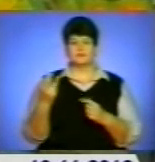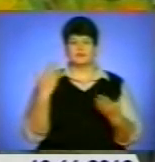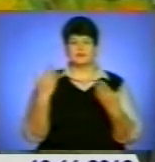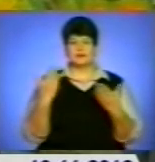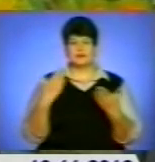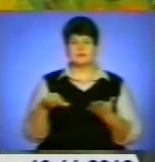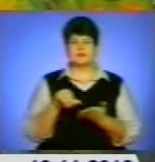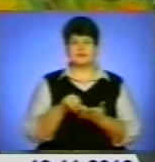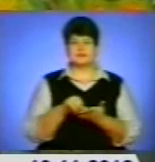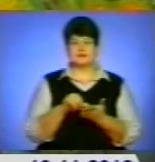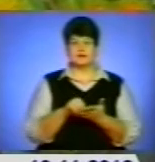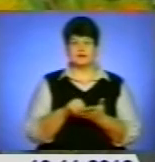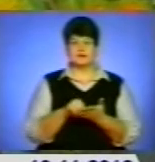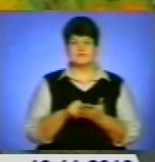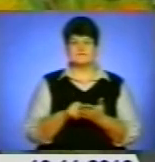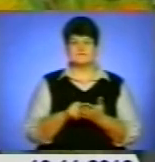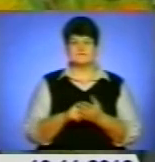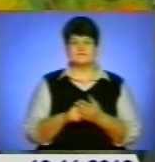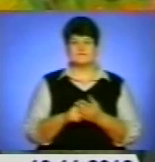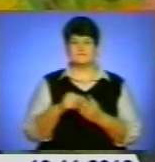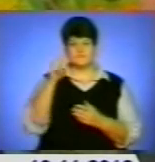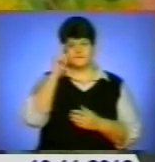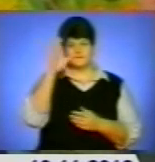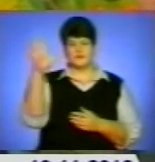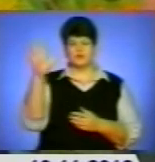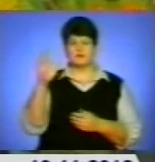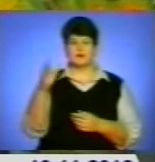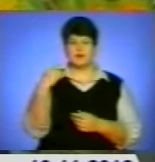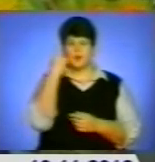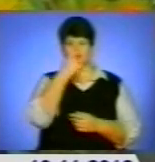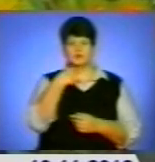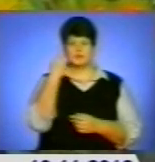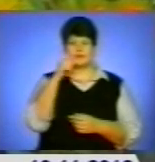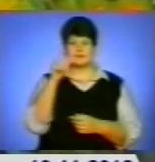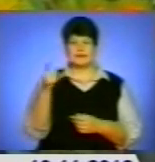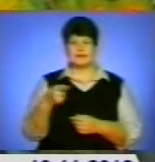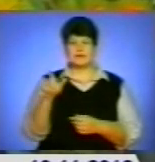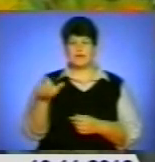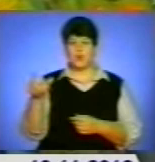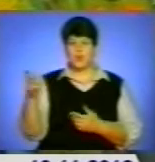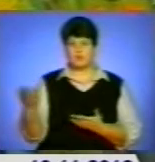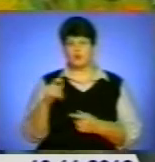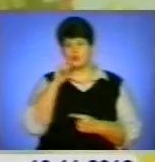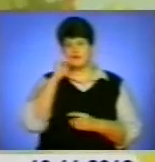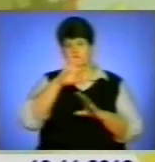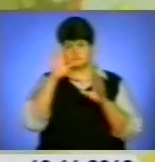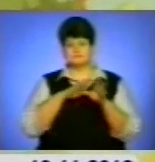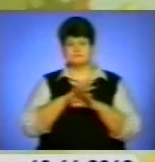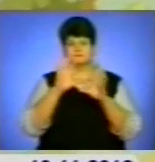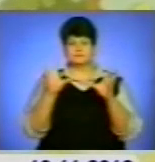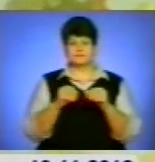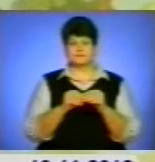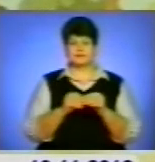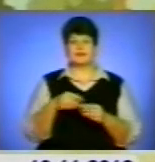представляють видатних особистостей і Тернополя, і України в цілому. Народився